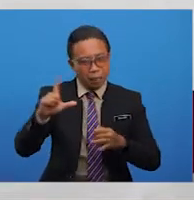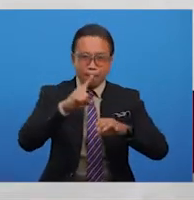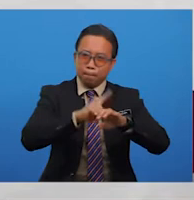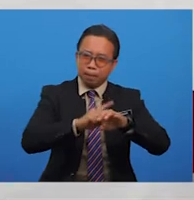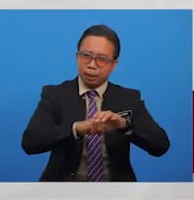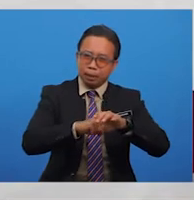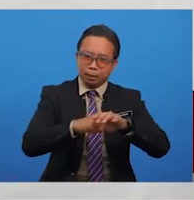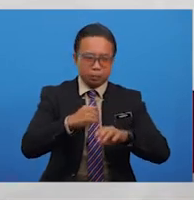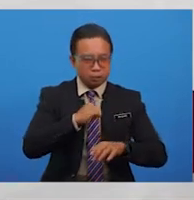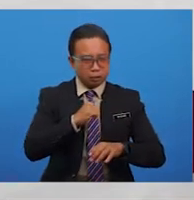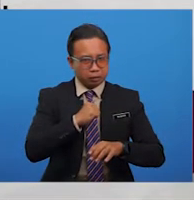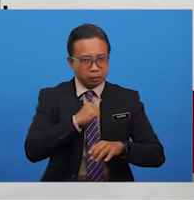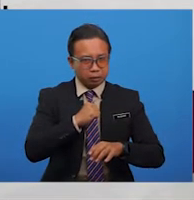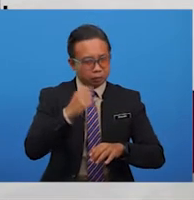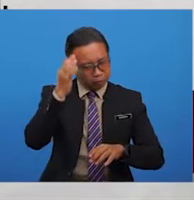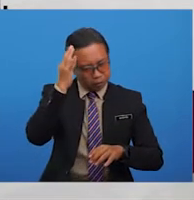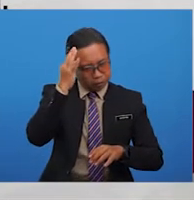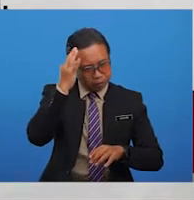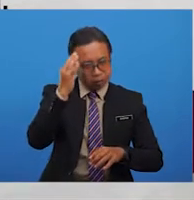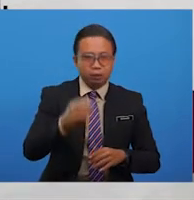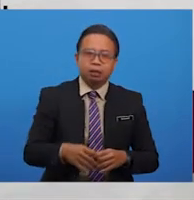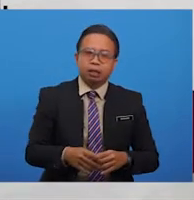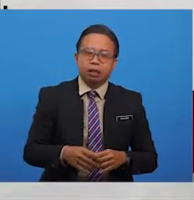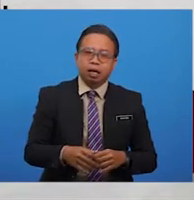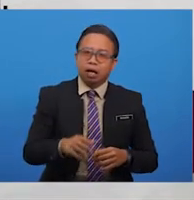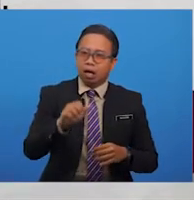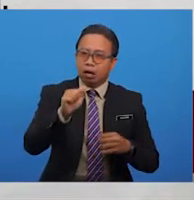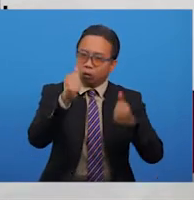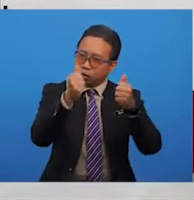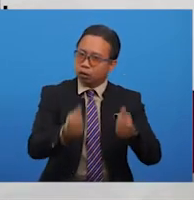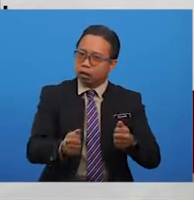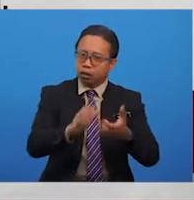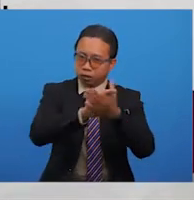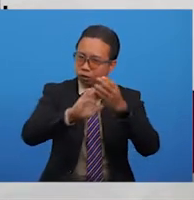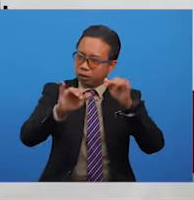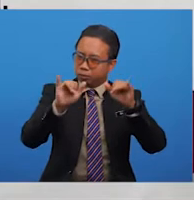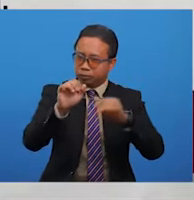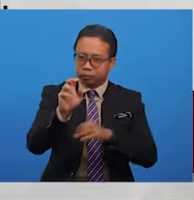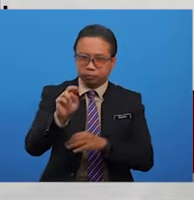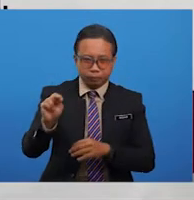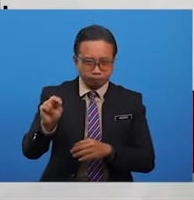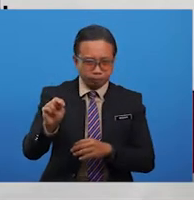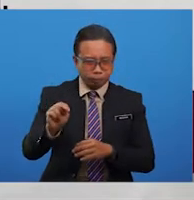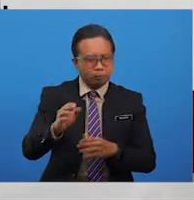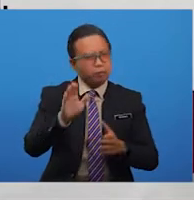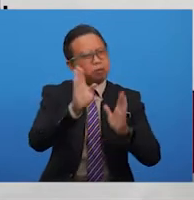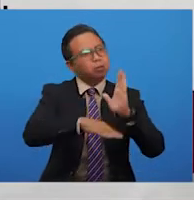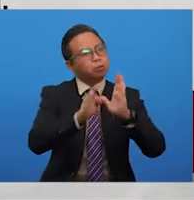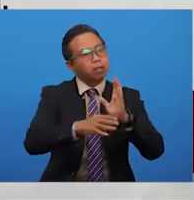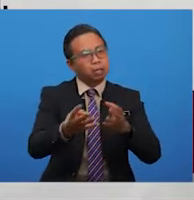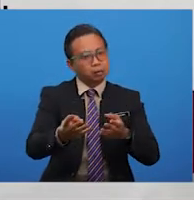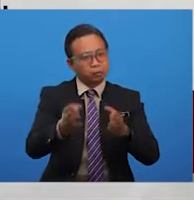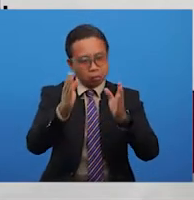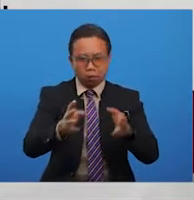pada pendapat saya, pekerjaan sebagai anggota keselamatan kurang menjadi pilihan para